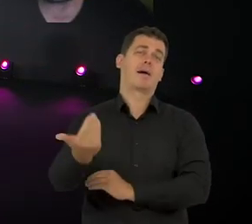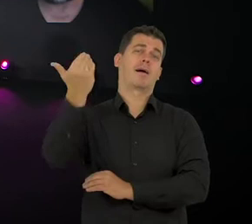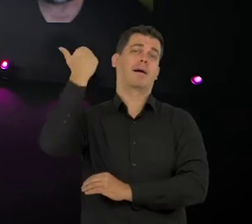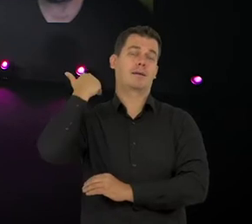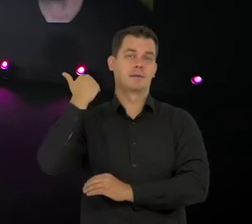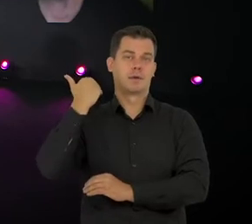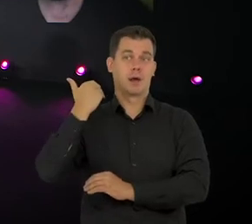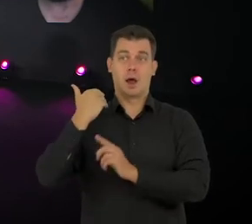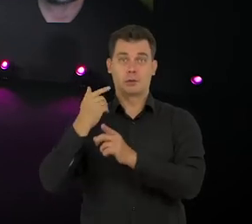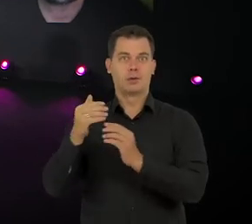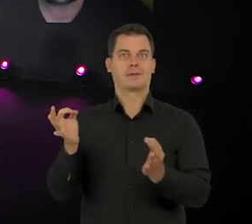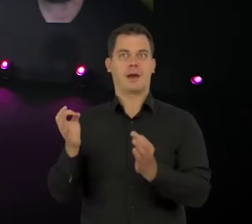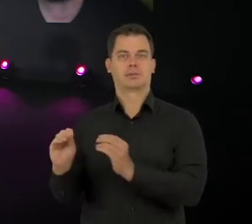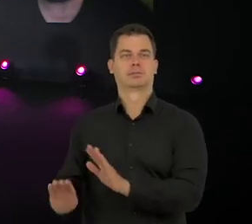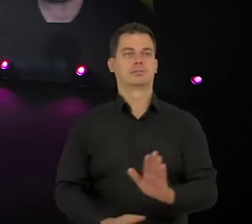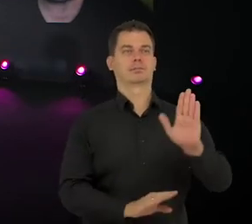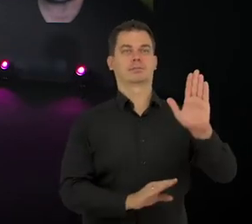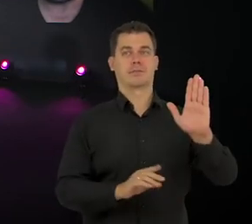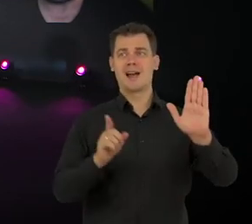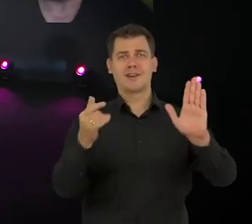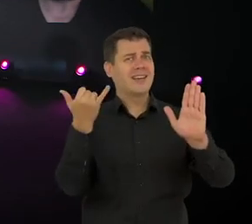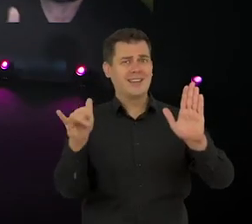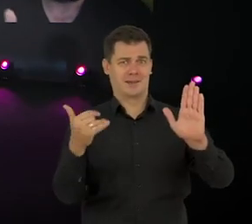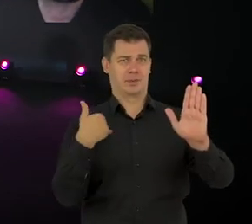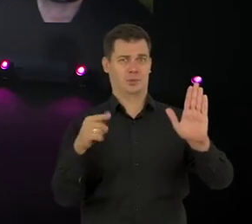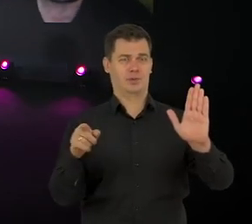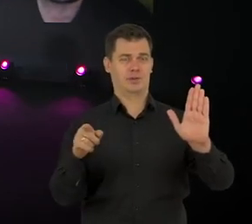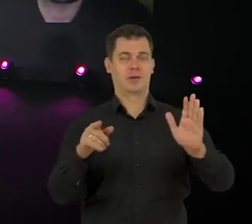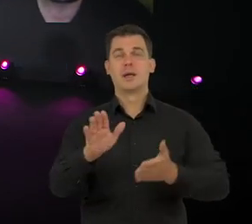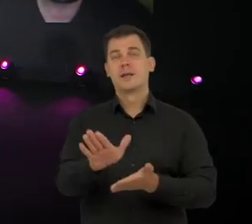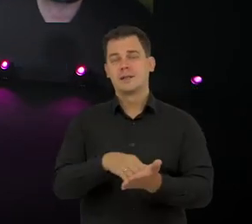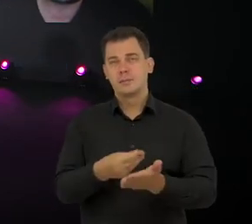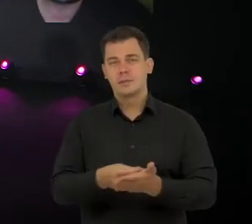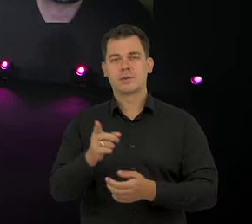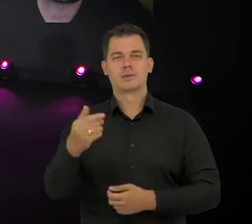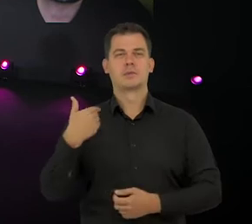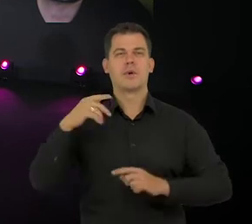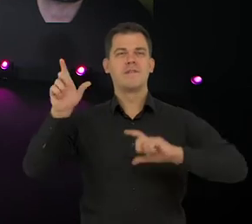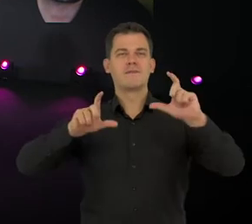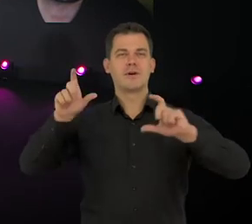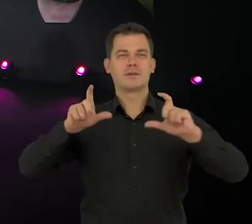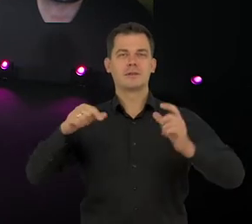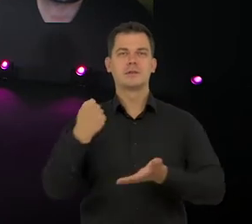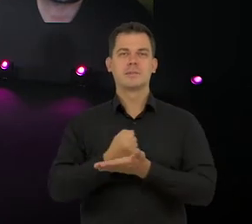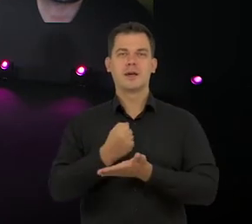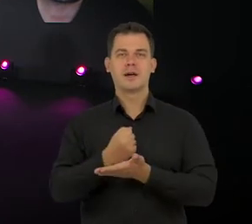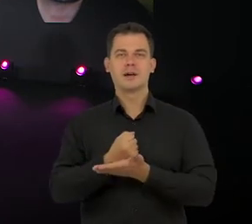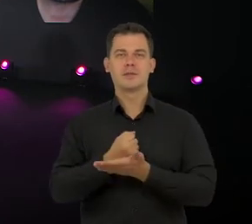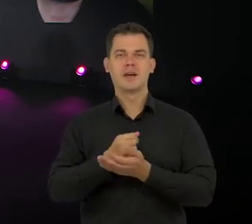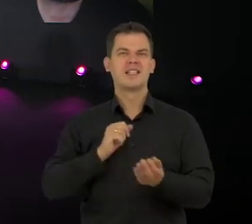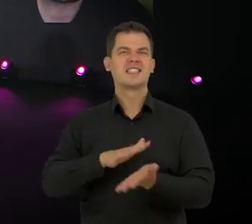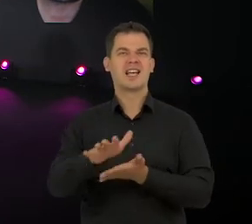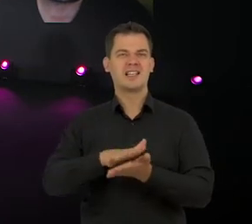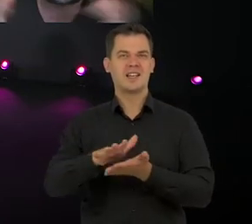wstecz i zostały one włożone w zupełnie inny kontekst. Tak było na przykład z tymi zdjęciami dotyczącymi